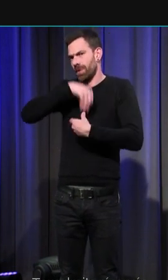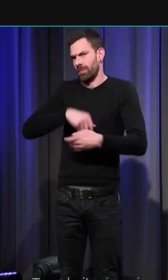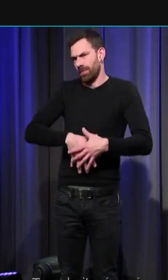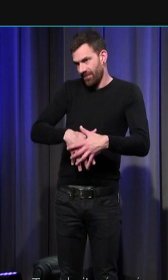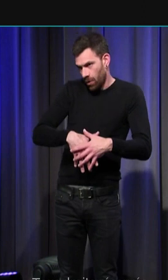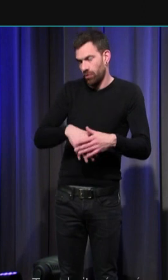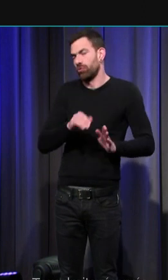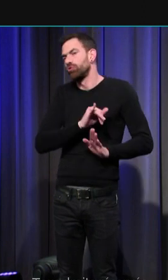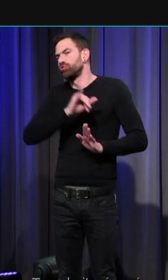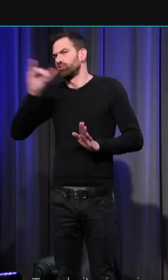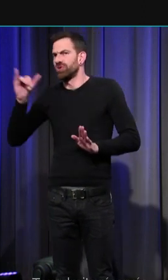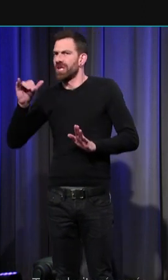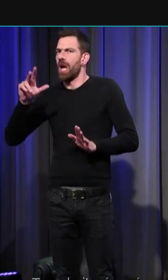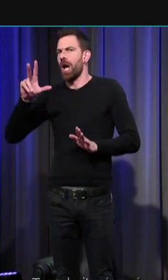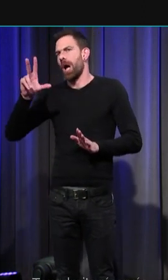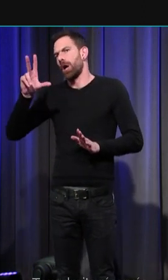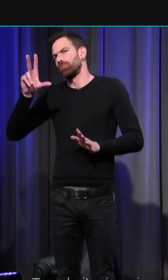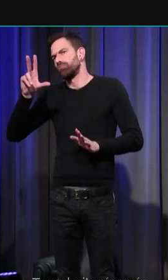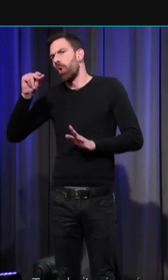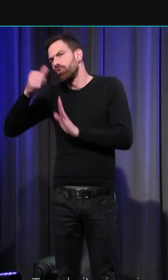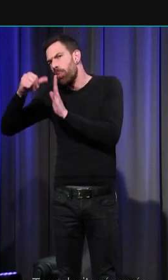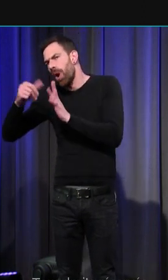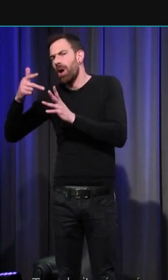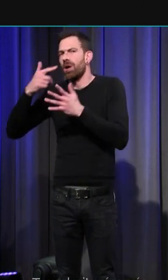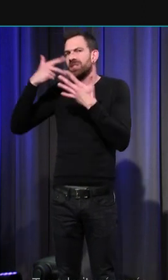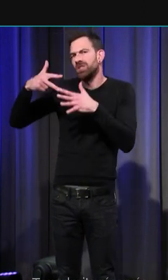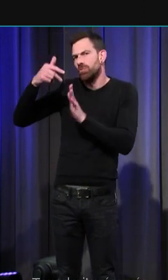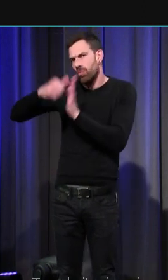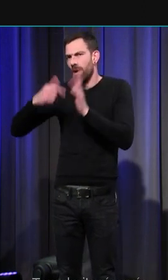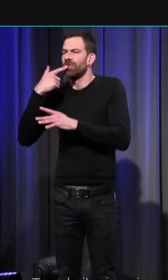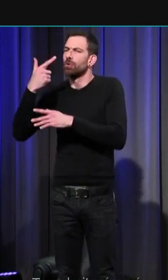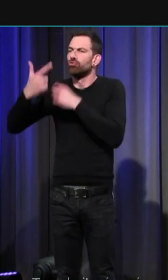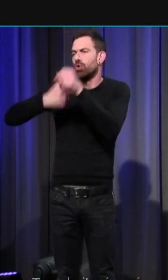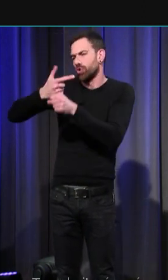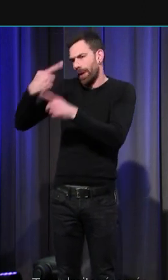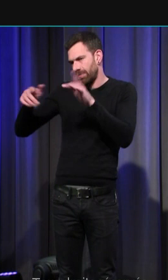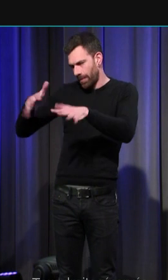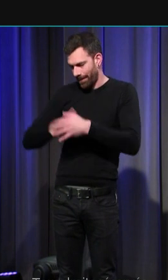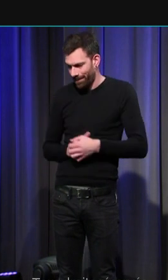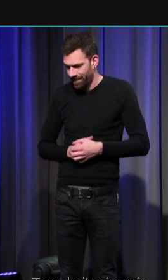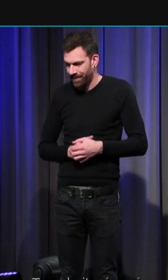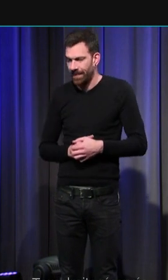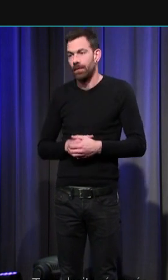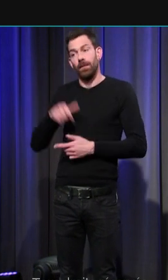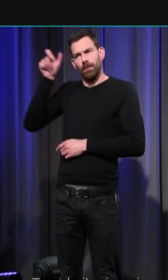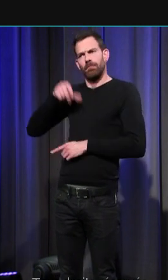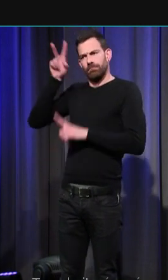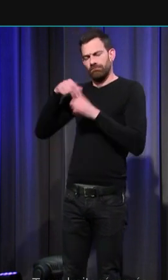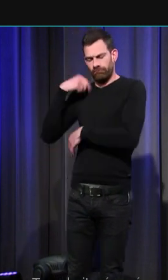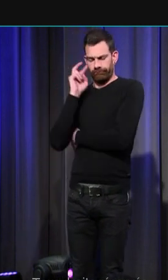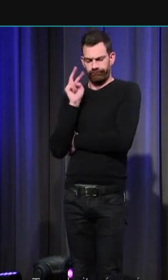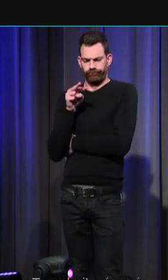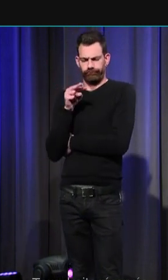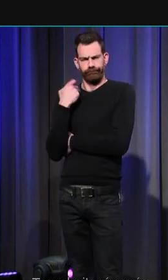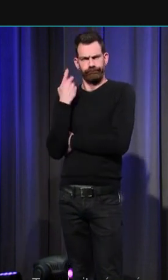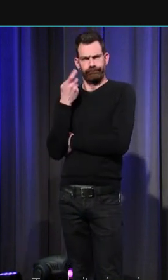30 mois 18 mois 2 ans 2 ans et demi voilà grande perplexité pour l'anthropologue parce que l'anthropologue n'a